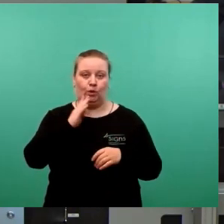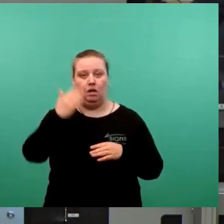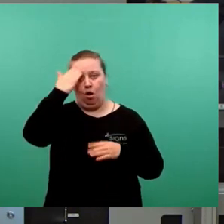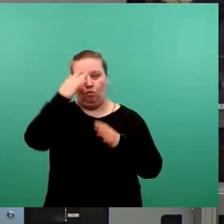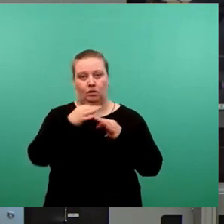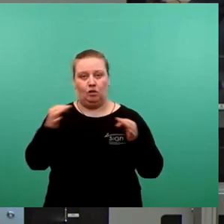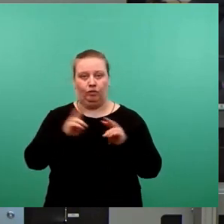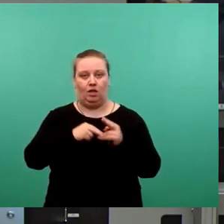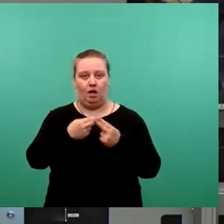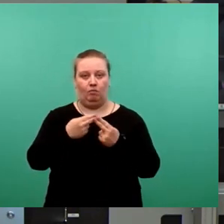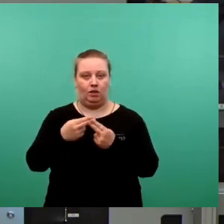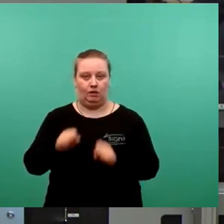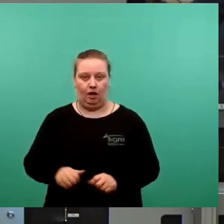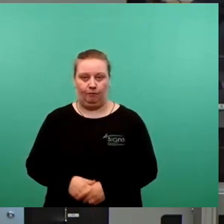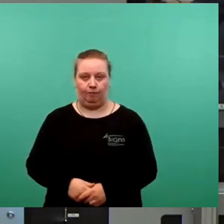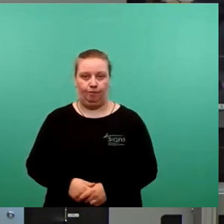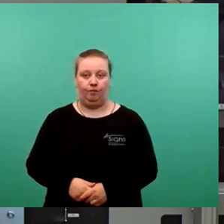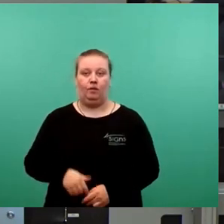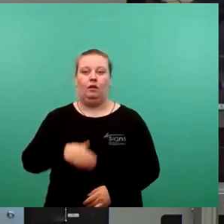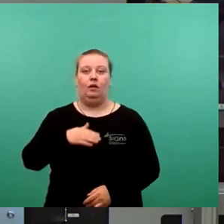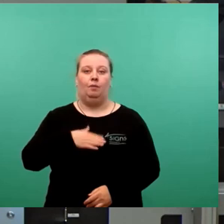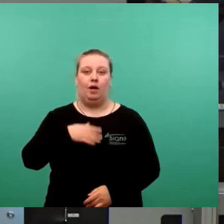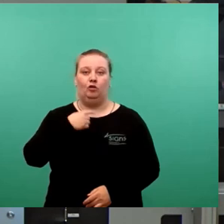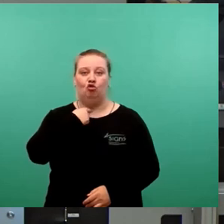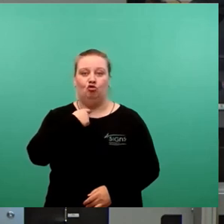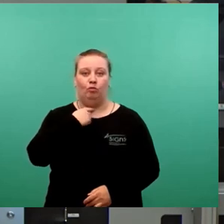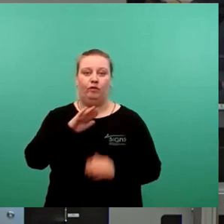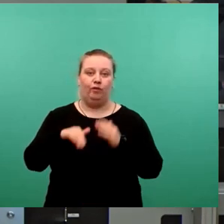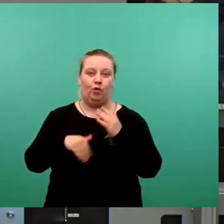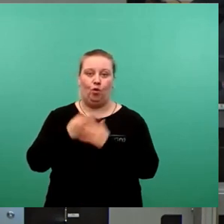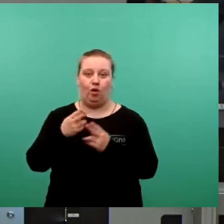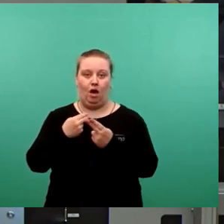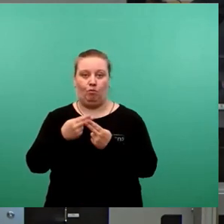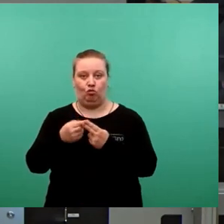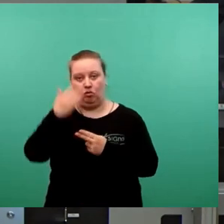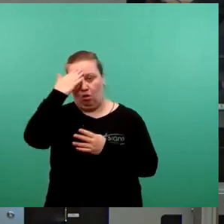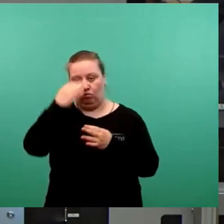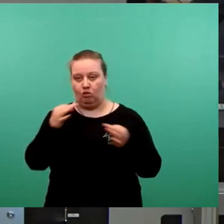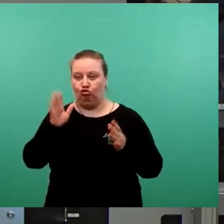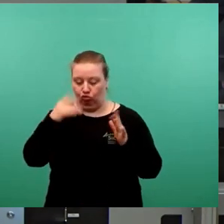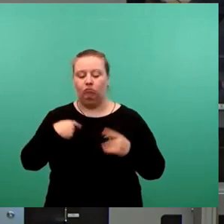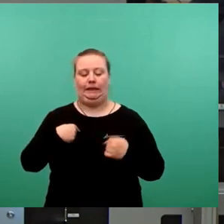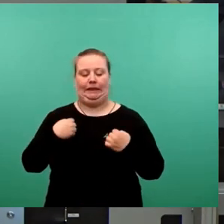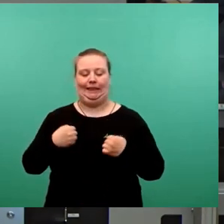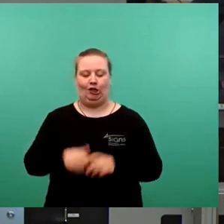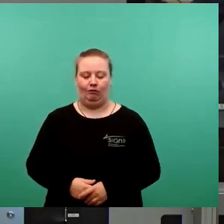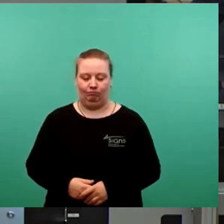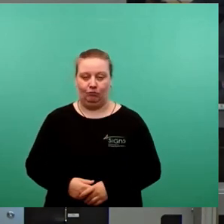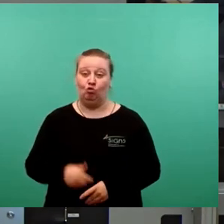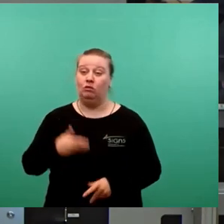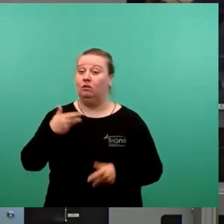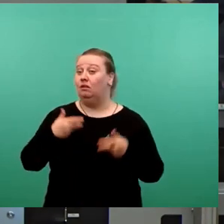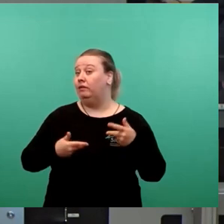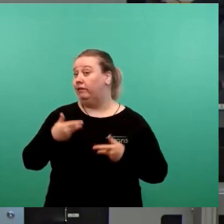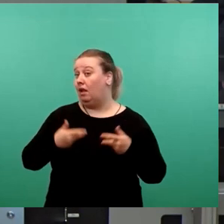anzupassen. Meine Stimme für eine erneute Anpassung der Hauptsatzung ist schon mal sicher. Und vielleicht denkt man